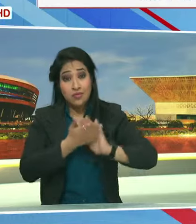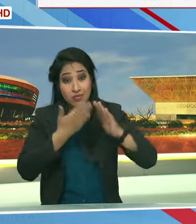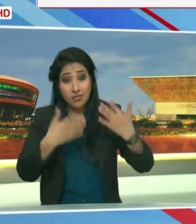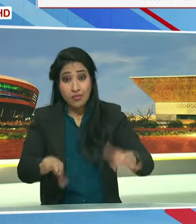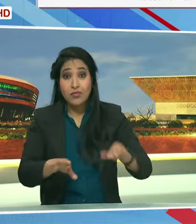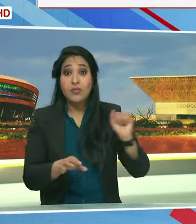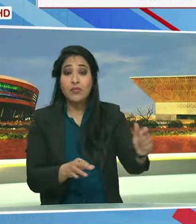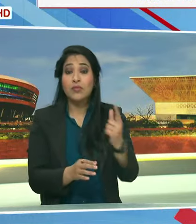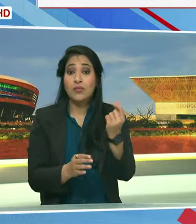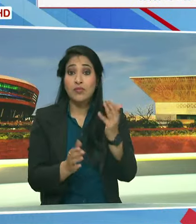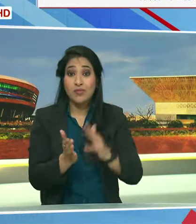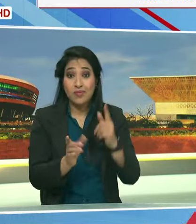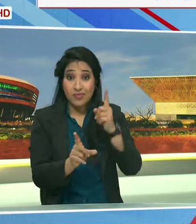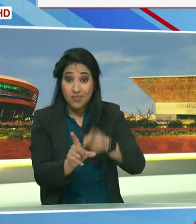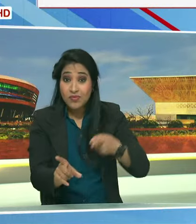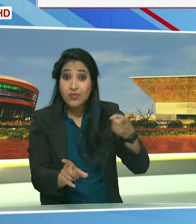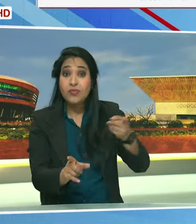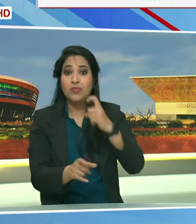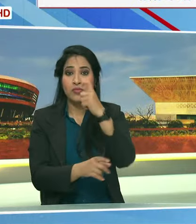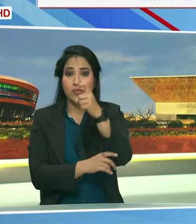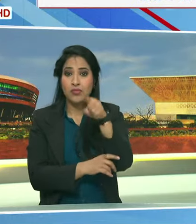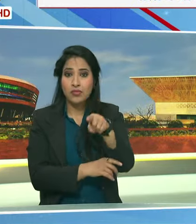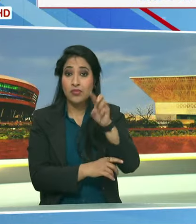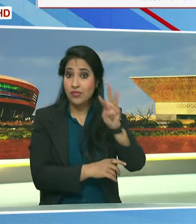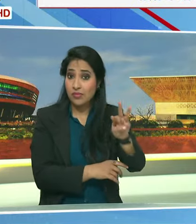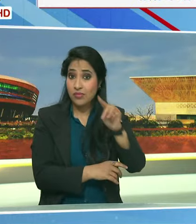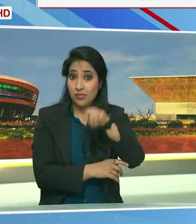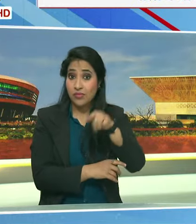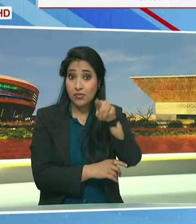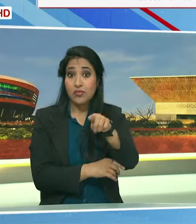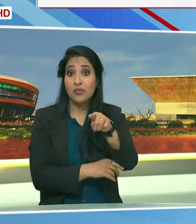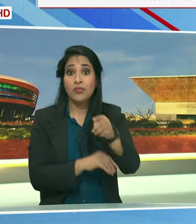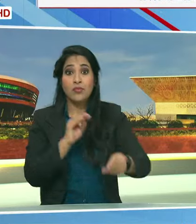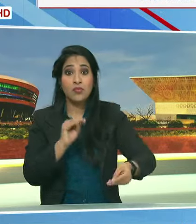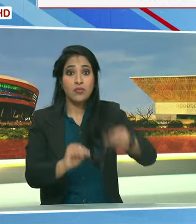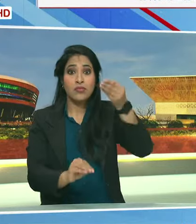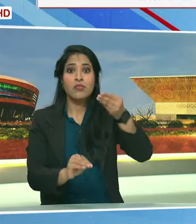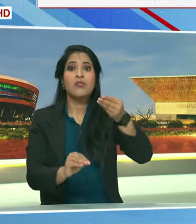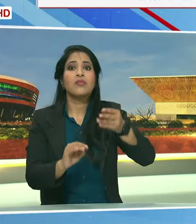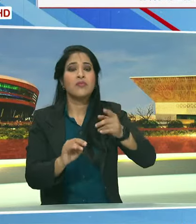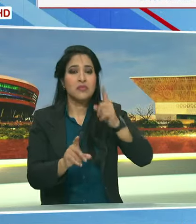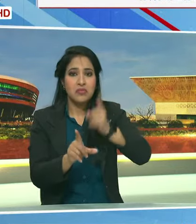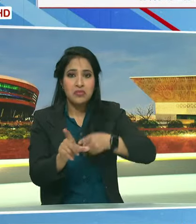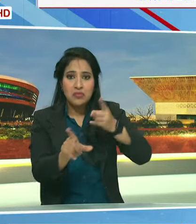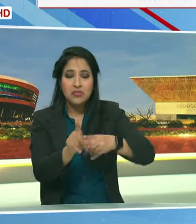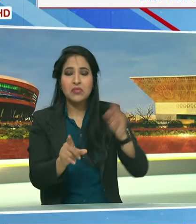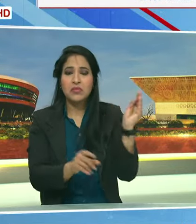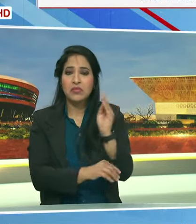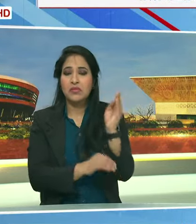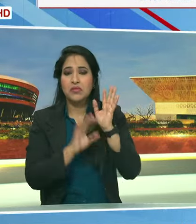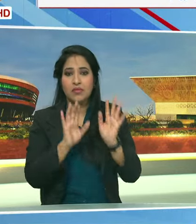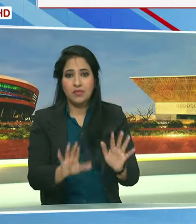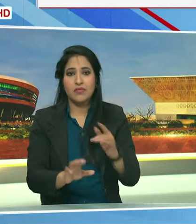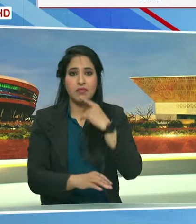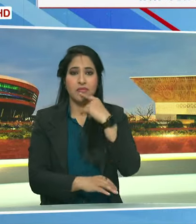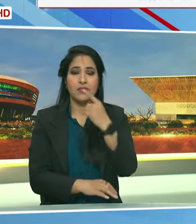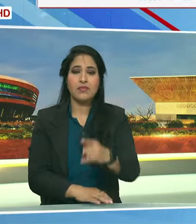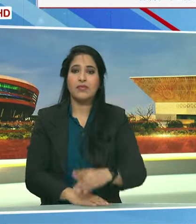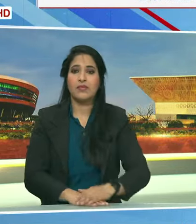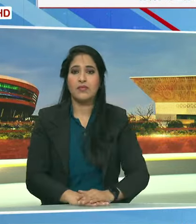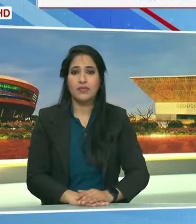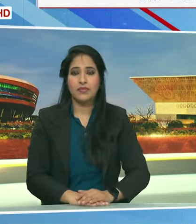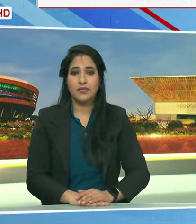होने वाले वित्य वर्ष में 7.3 प्रतिशुत की वार्षिक वृद्धी का अनुमान लगाया जा रहा है